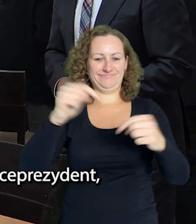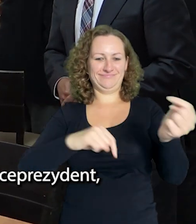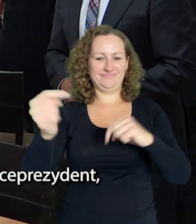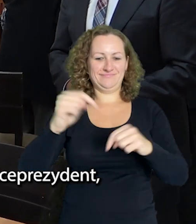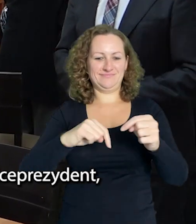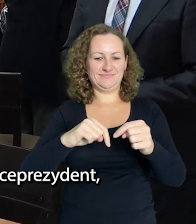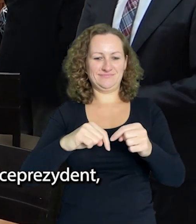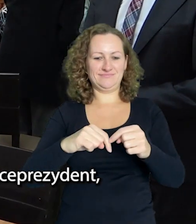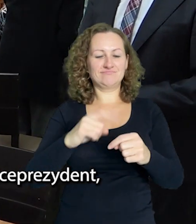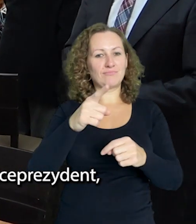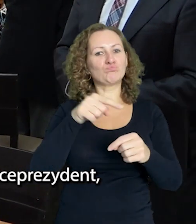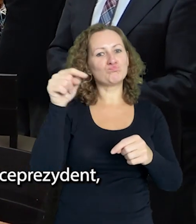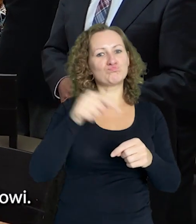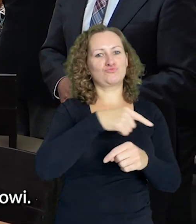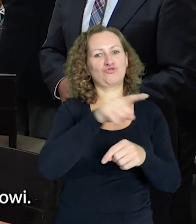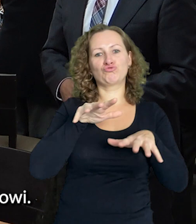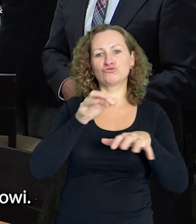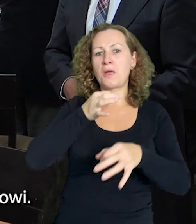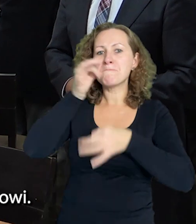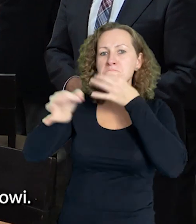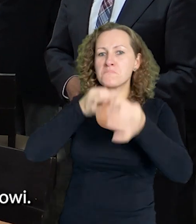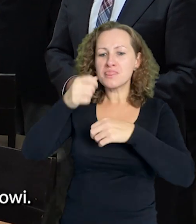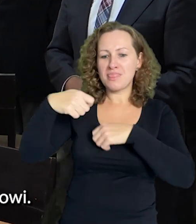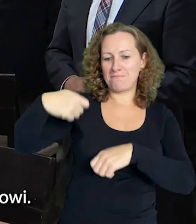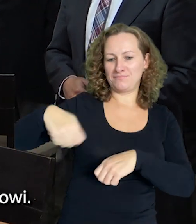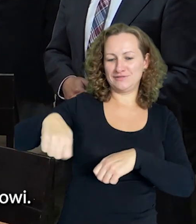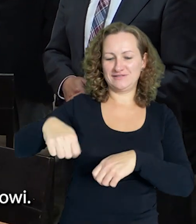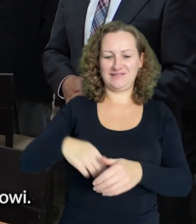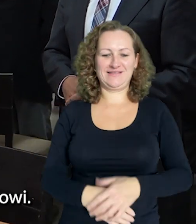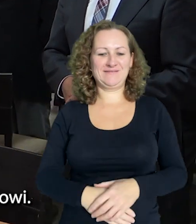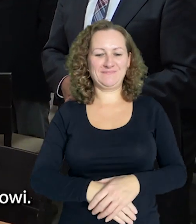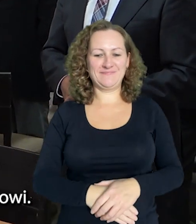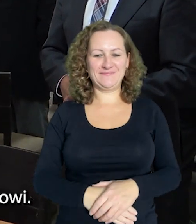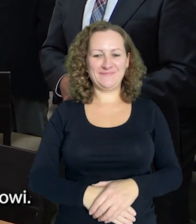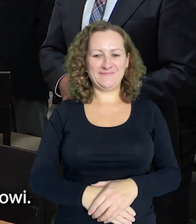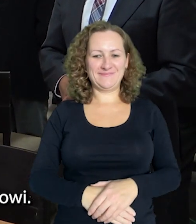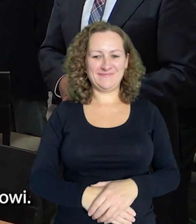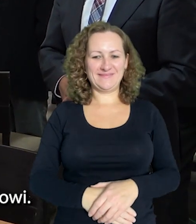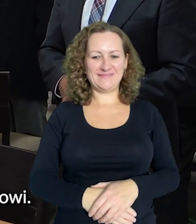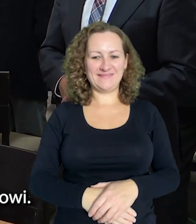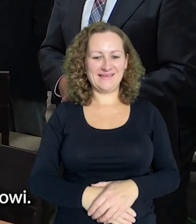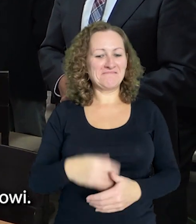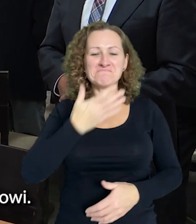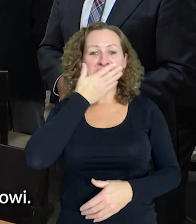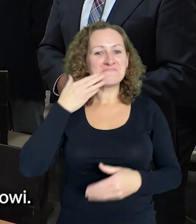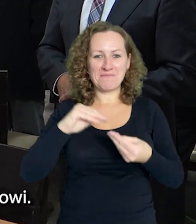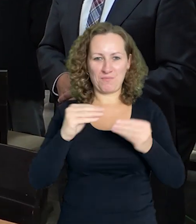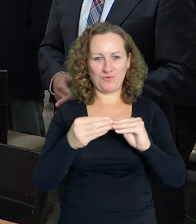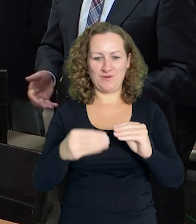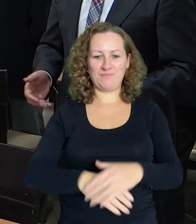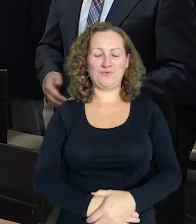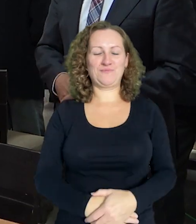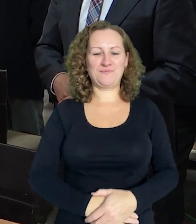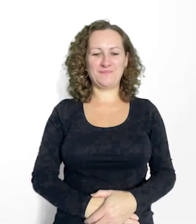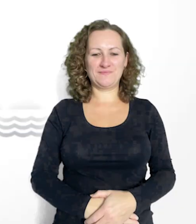wiceprezydentowi,ście przyszli wszyscy tak, żeby jak najwięcej zadawać pytań panu prezydentowi.